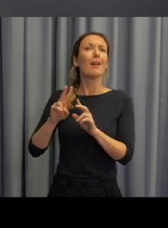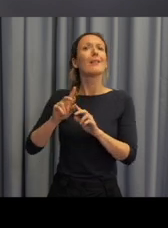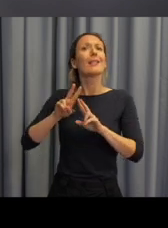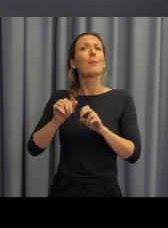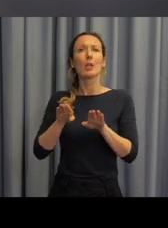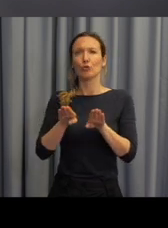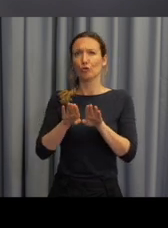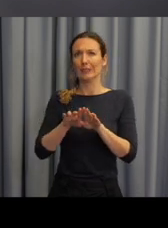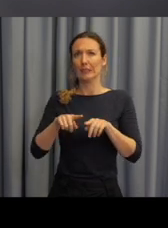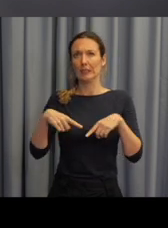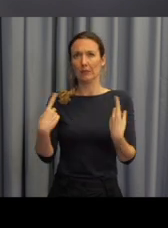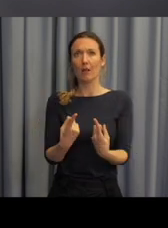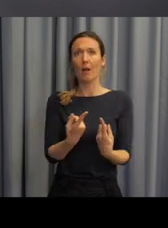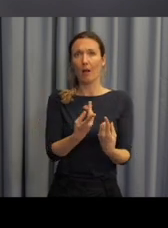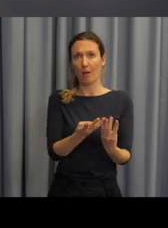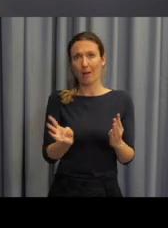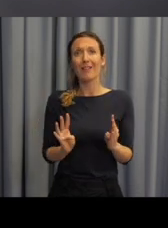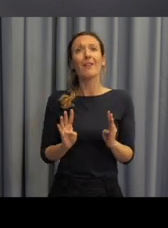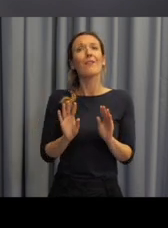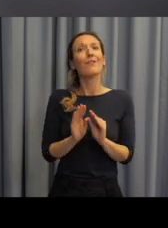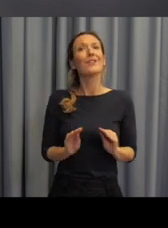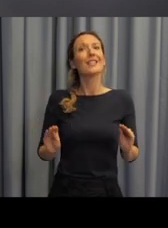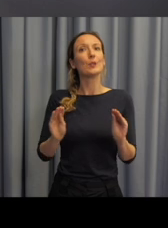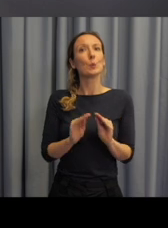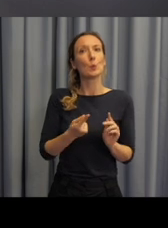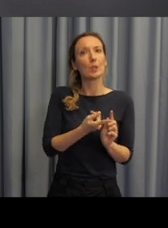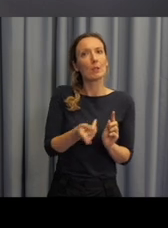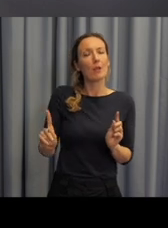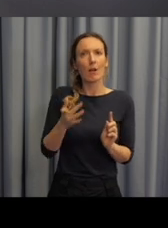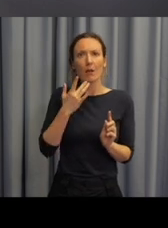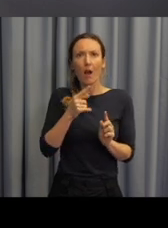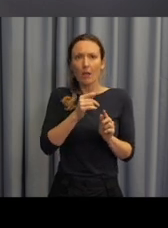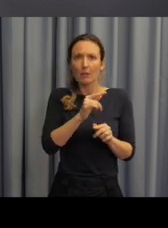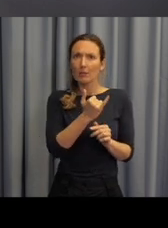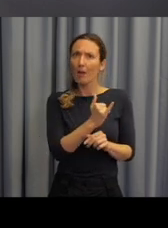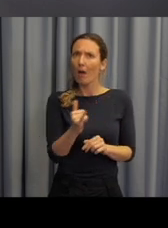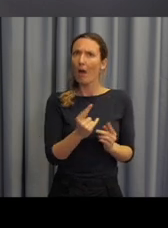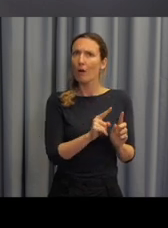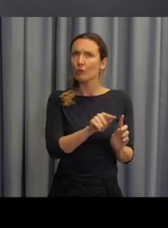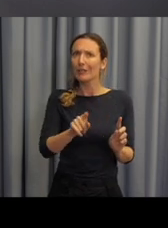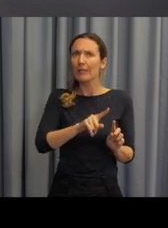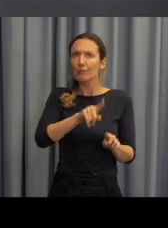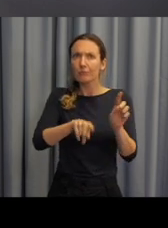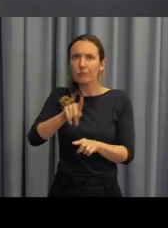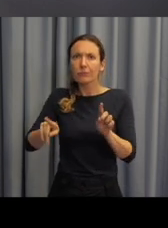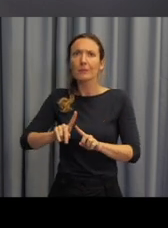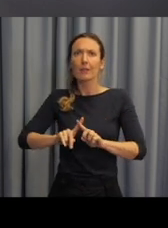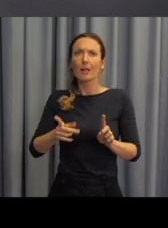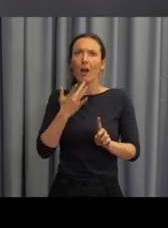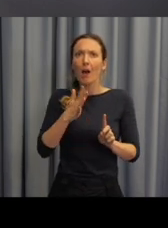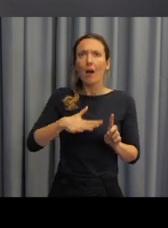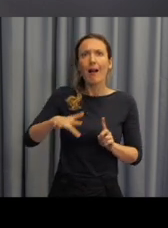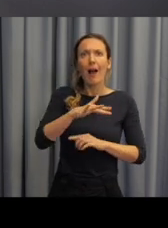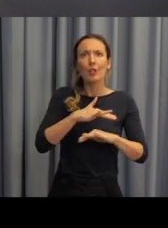poslední kapitole druhé části vrátila k tématou heterogenity třídy a třídnímu klimatu.